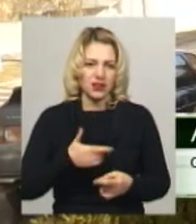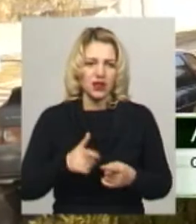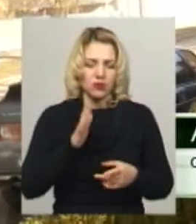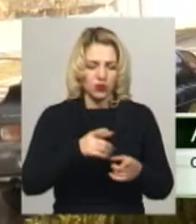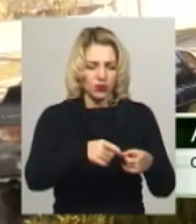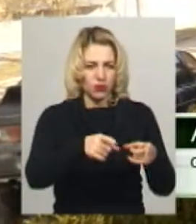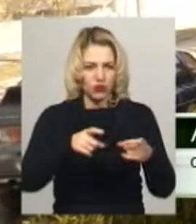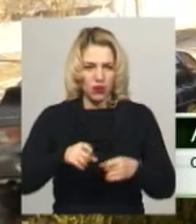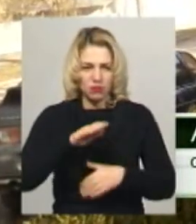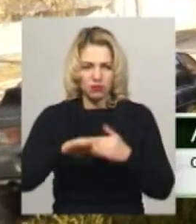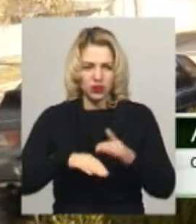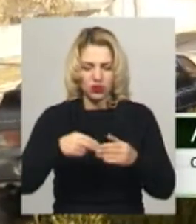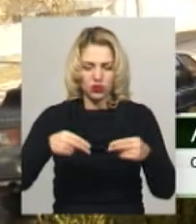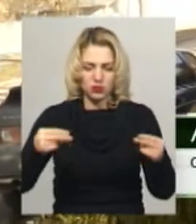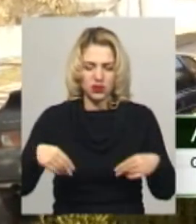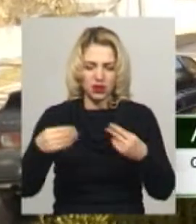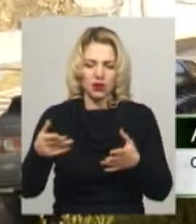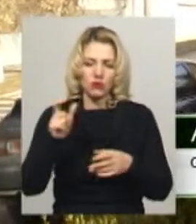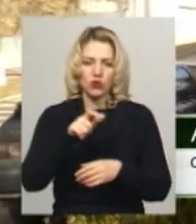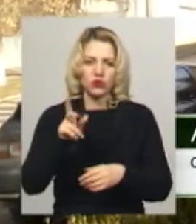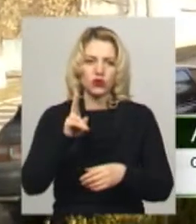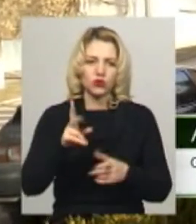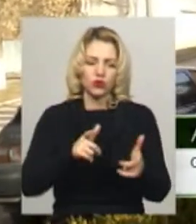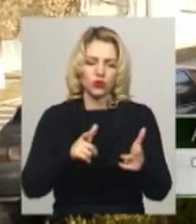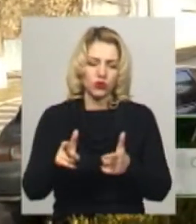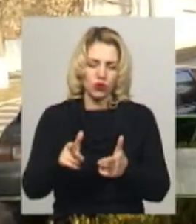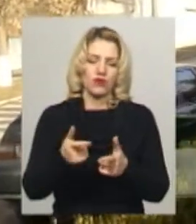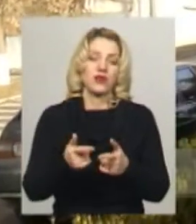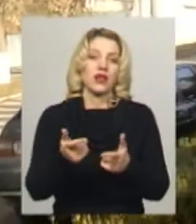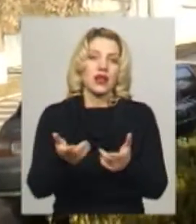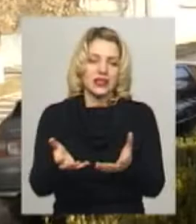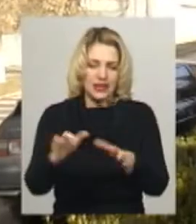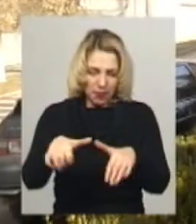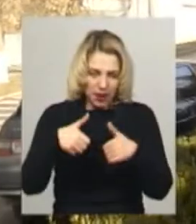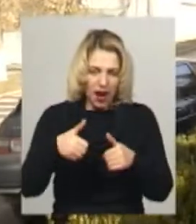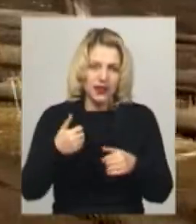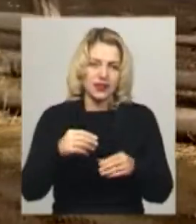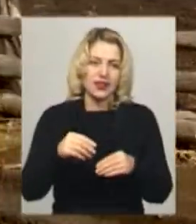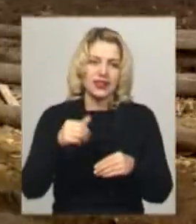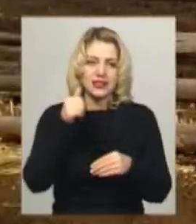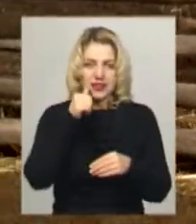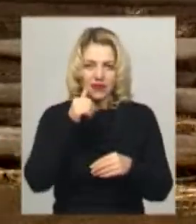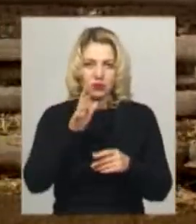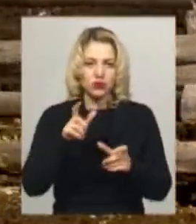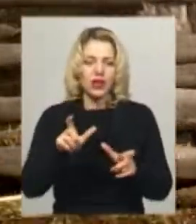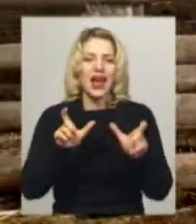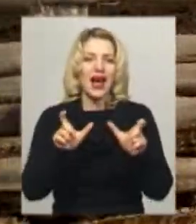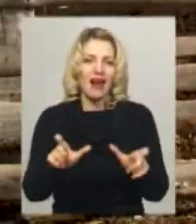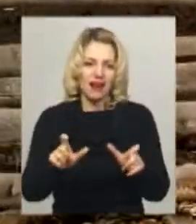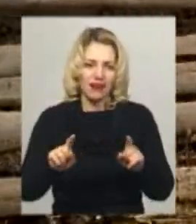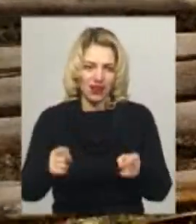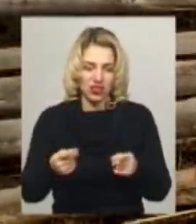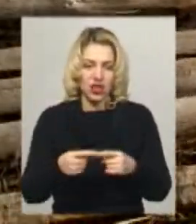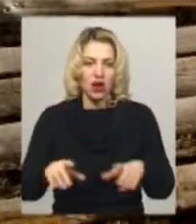під розписки, даємо людям, які готові сьогодні їх забрати, завтра накладаємо на них арешт на кони. Те, що коні перебувають за